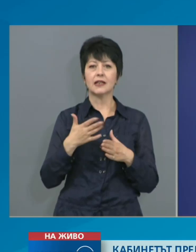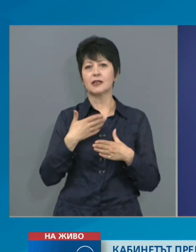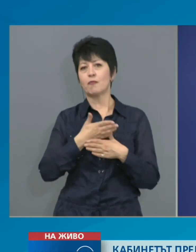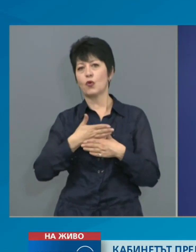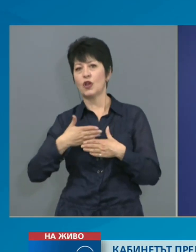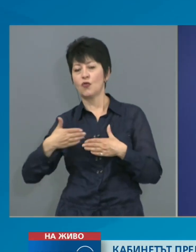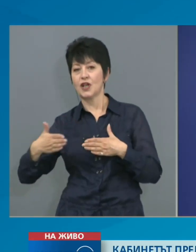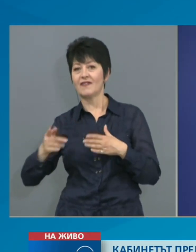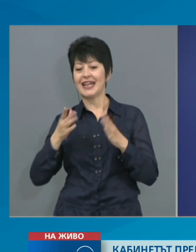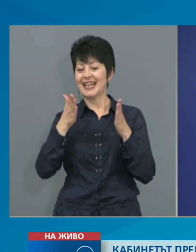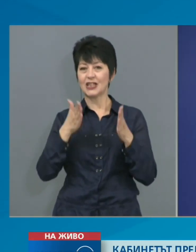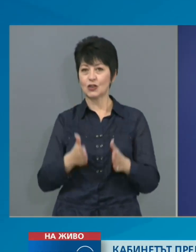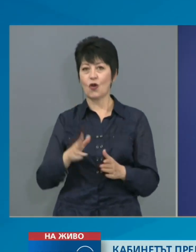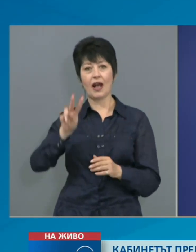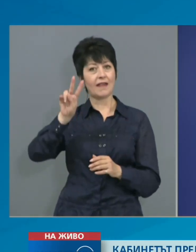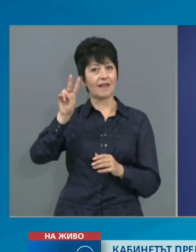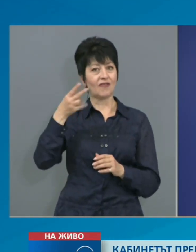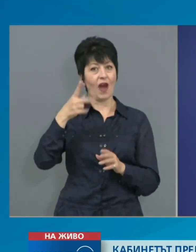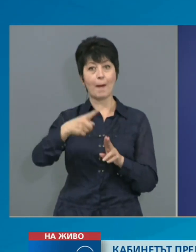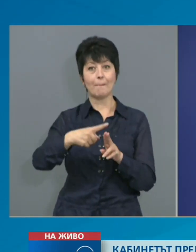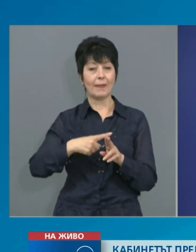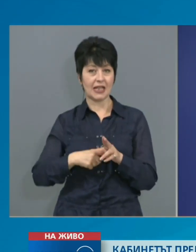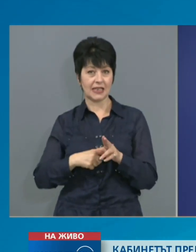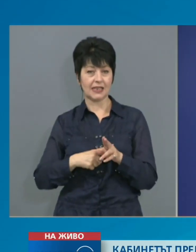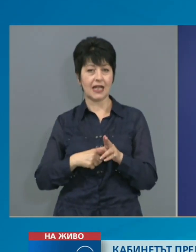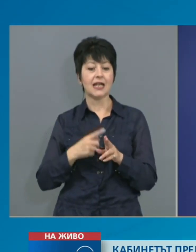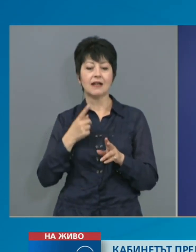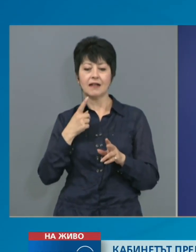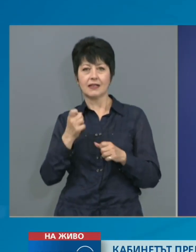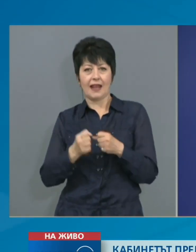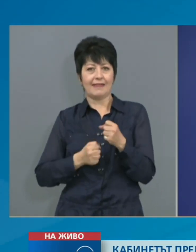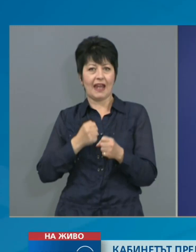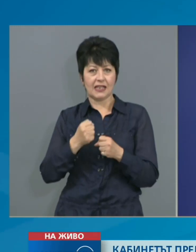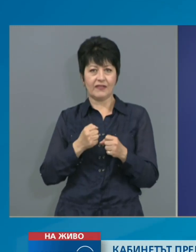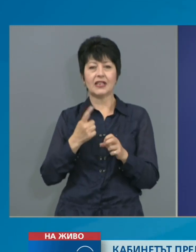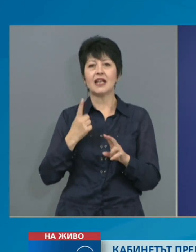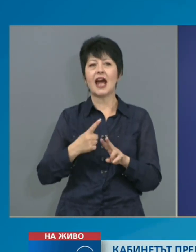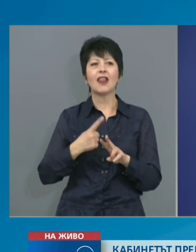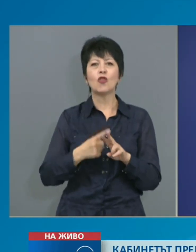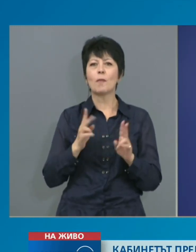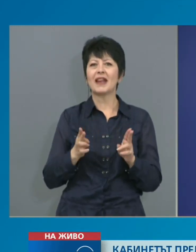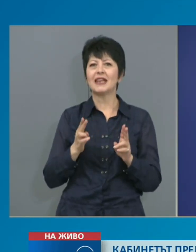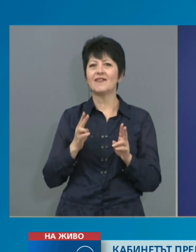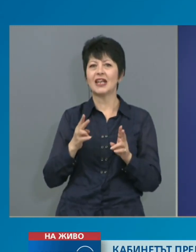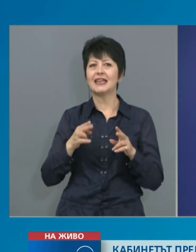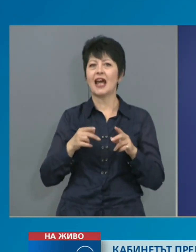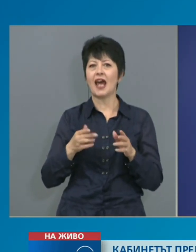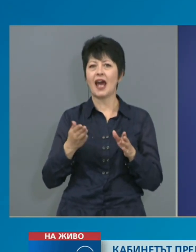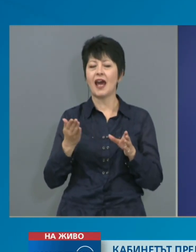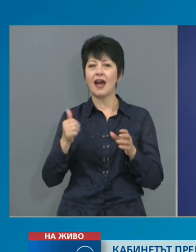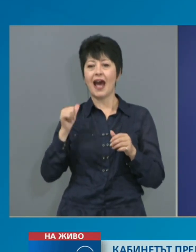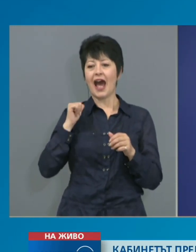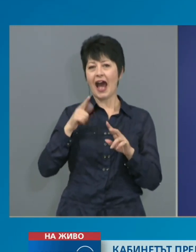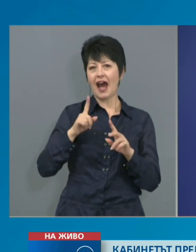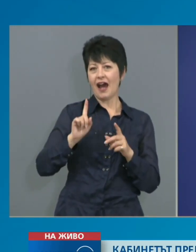на срока от два месеца на действията на нормативни актове, които би